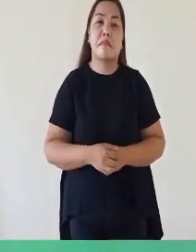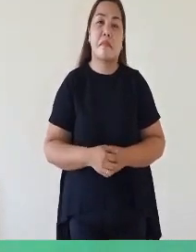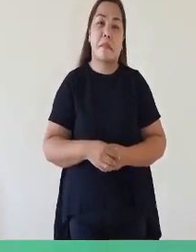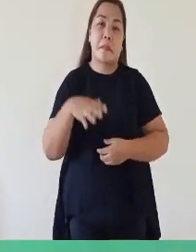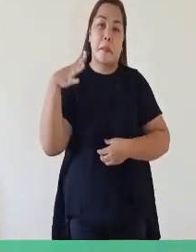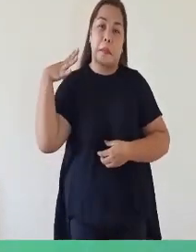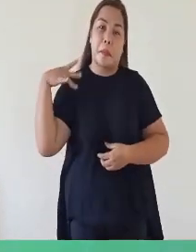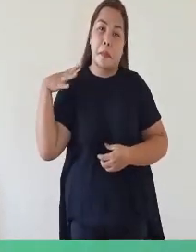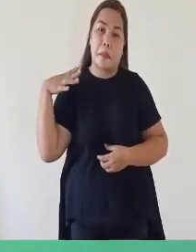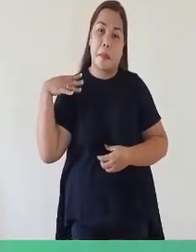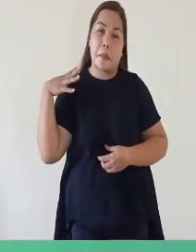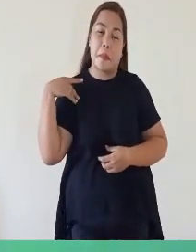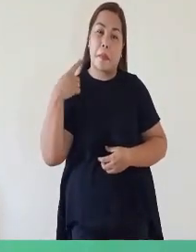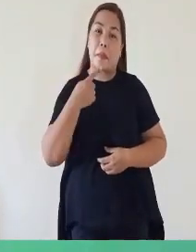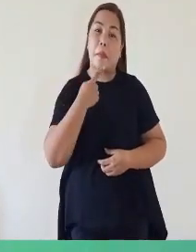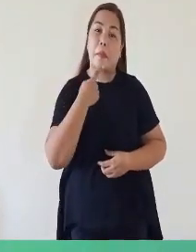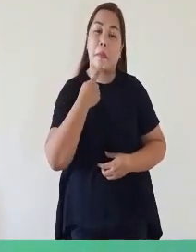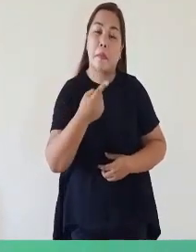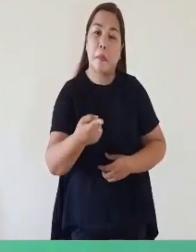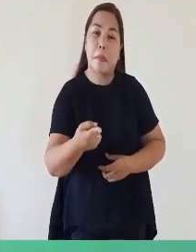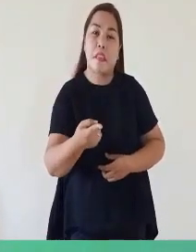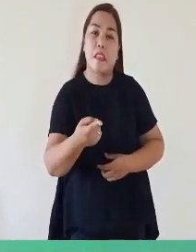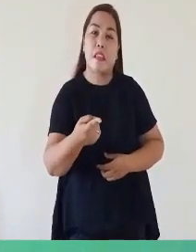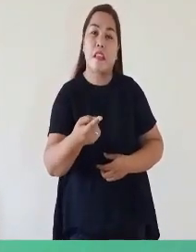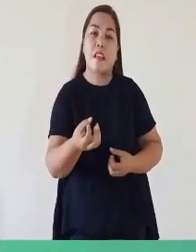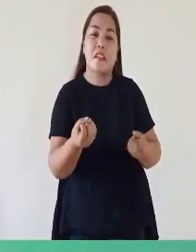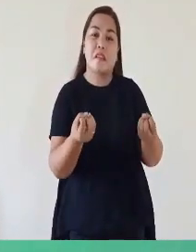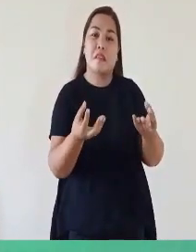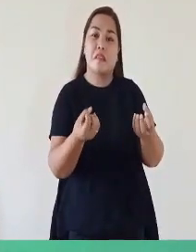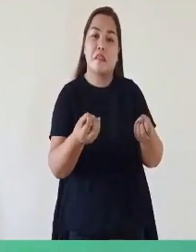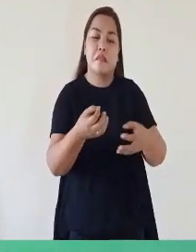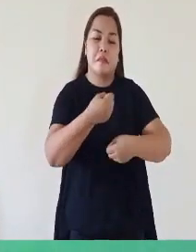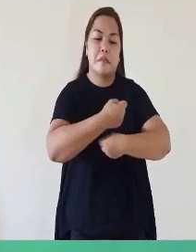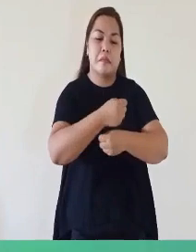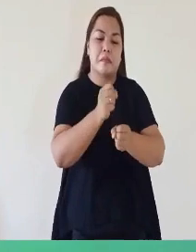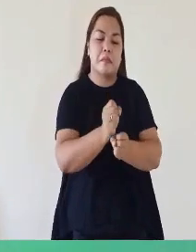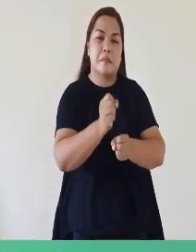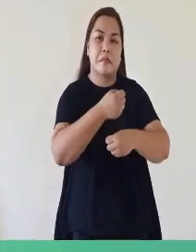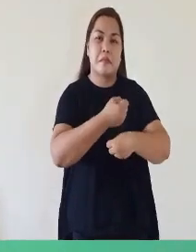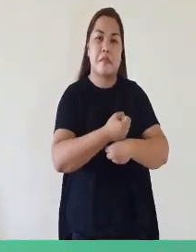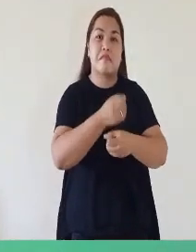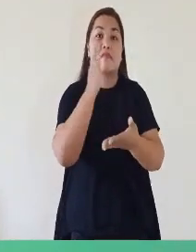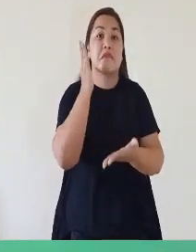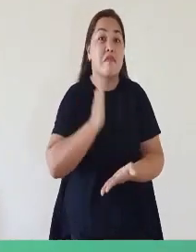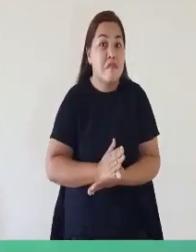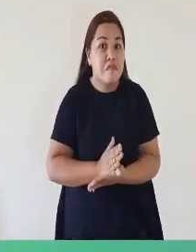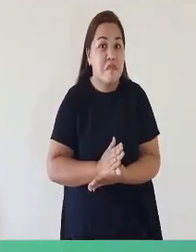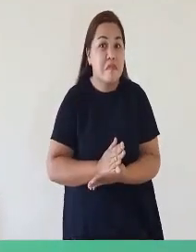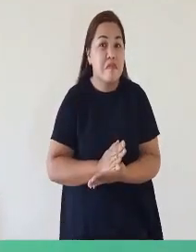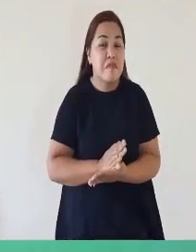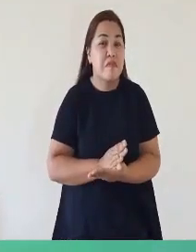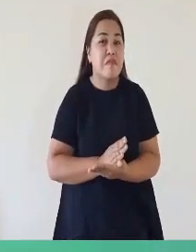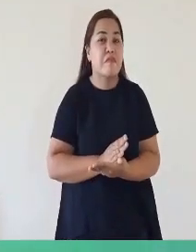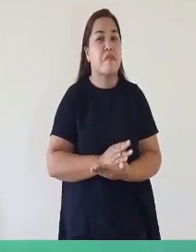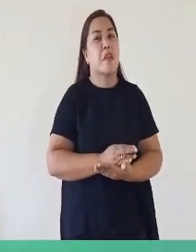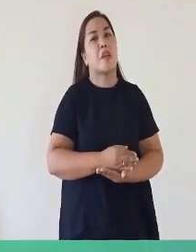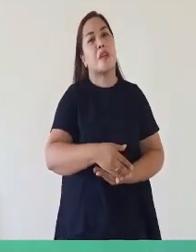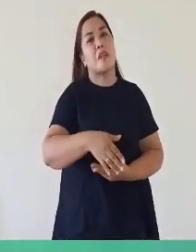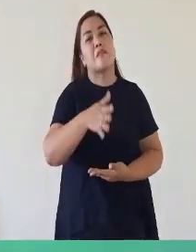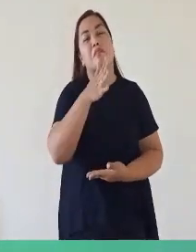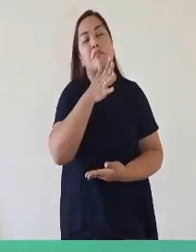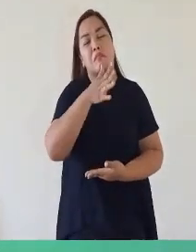na Na sinasagot niya Maraming gawain Ang naabala Kaya itong